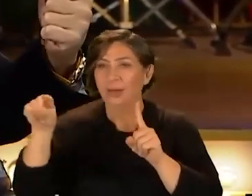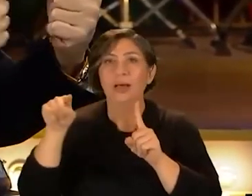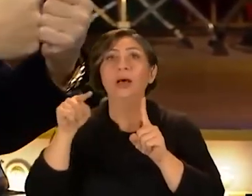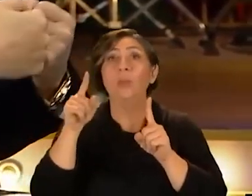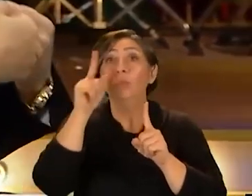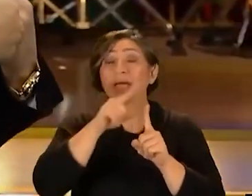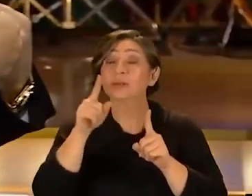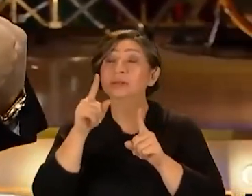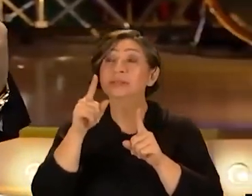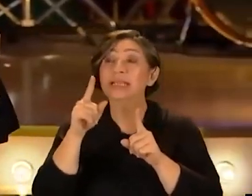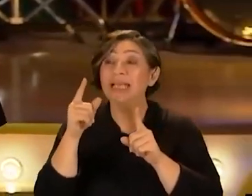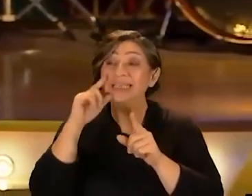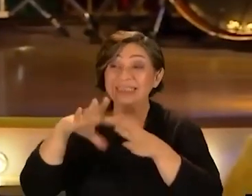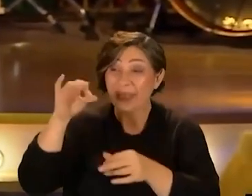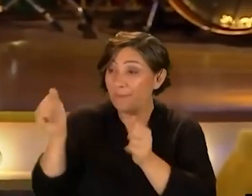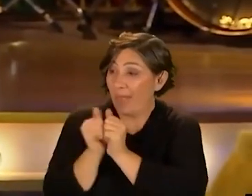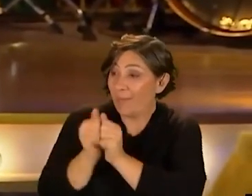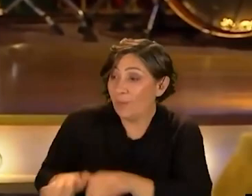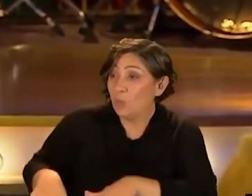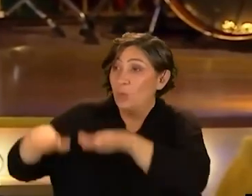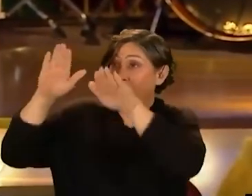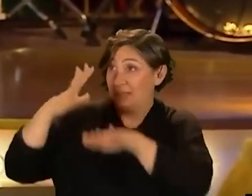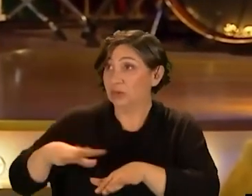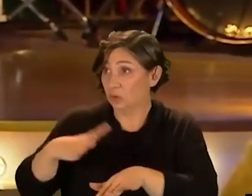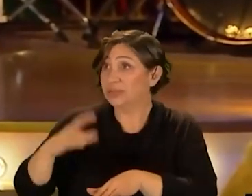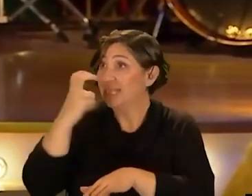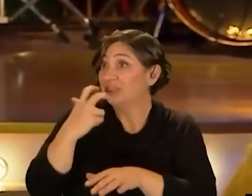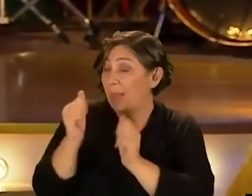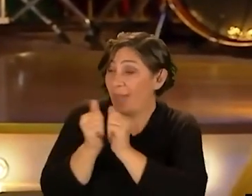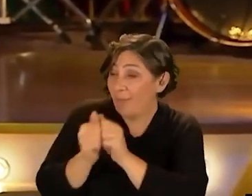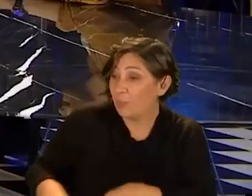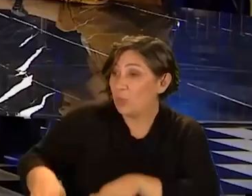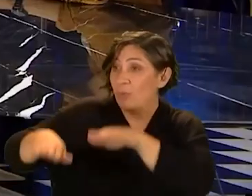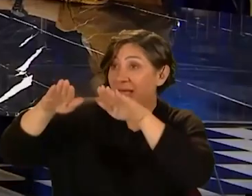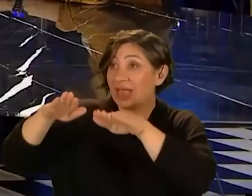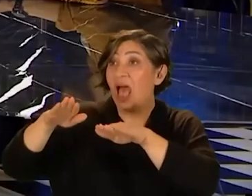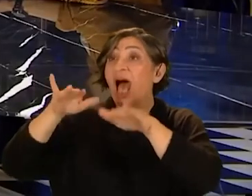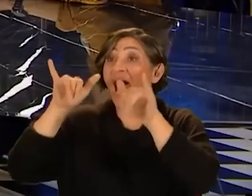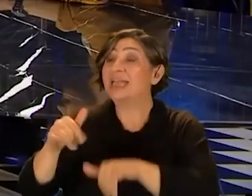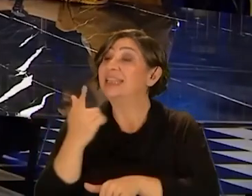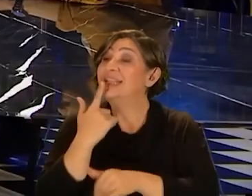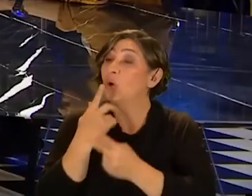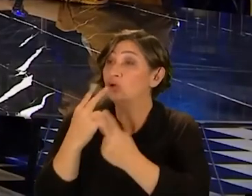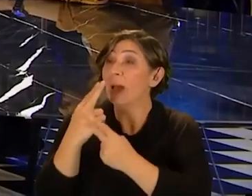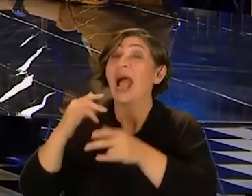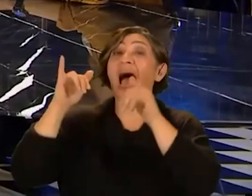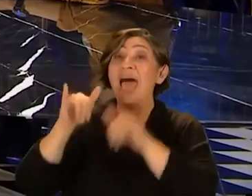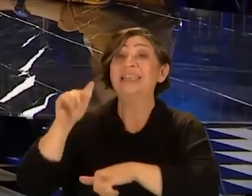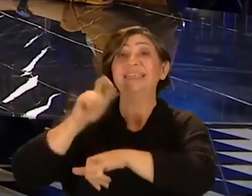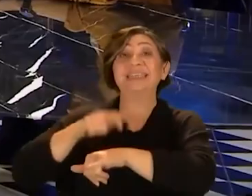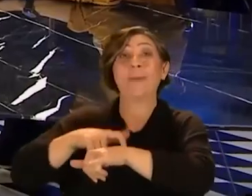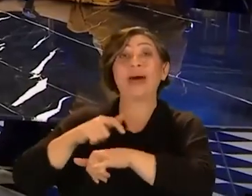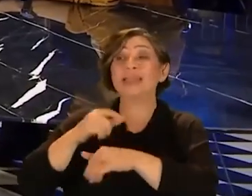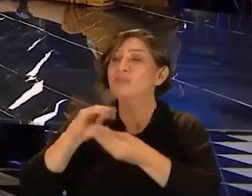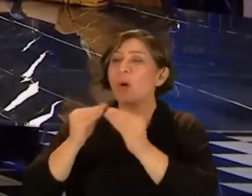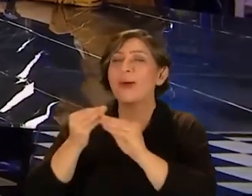dolayısıyla İnsanlar beraber büyümek istiyorlar Sanatçılarla Beraber büyümek Aynı dili konuşmak Ve aynı